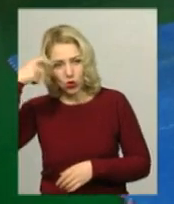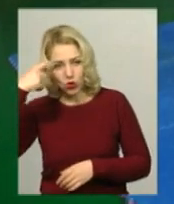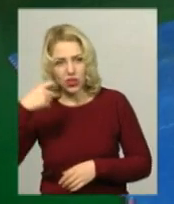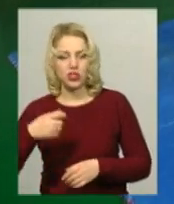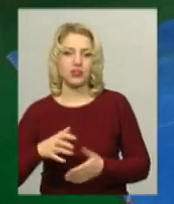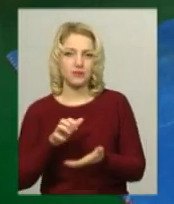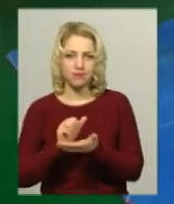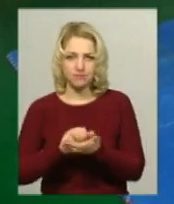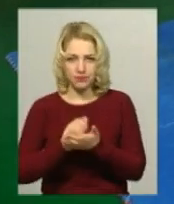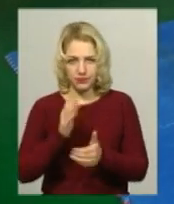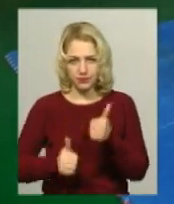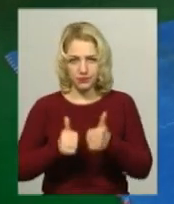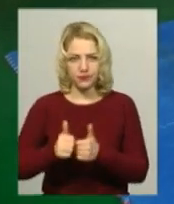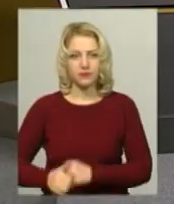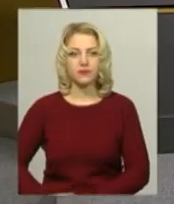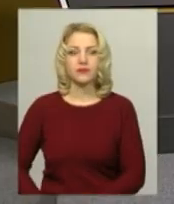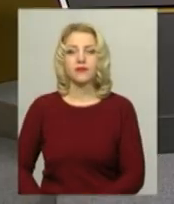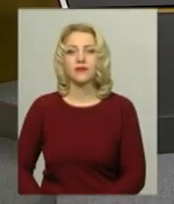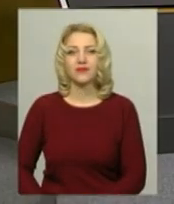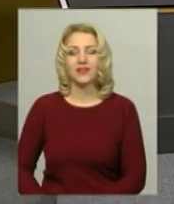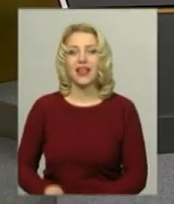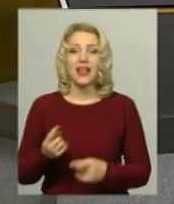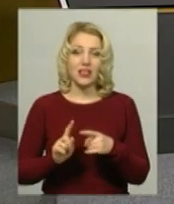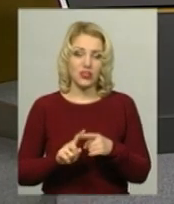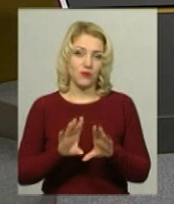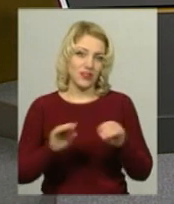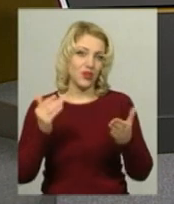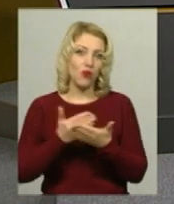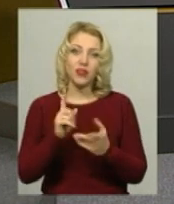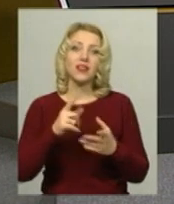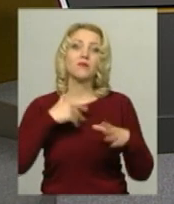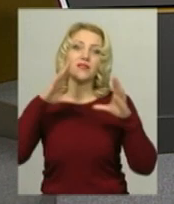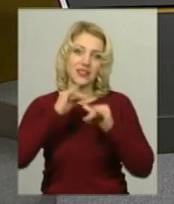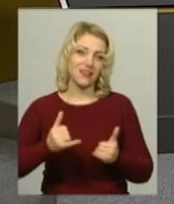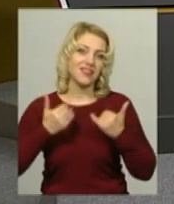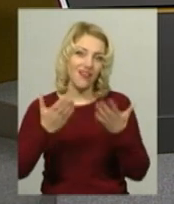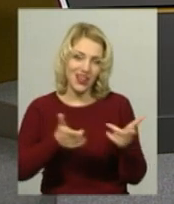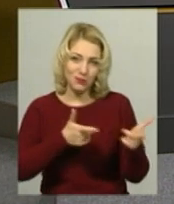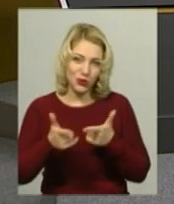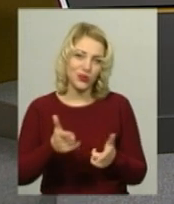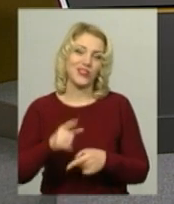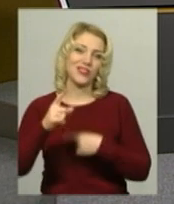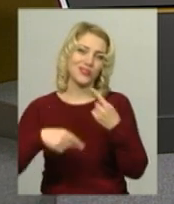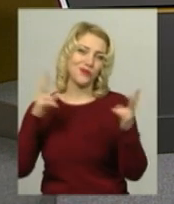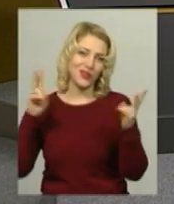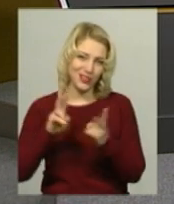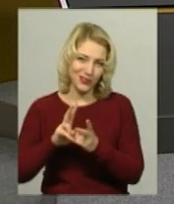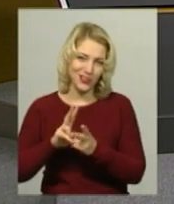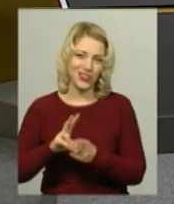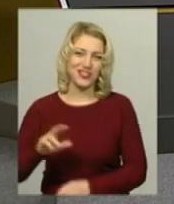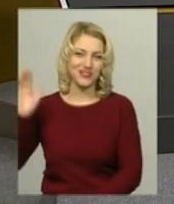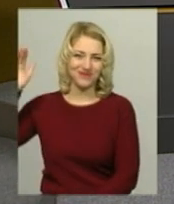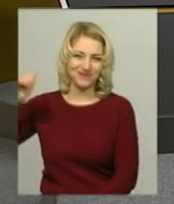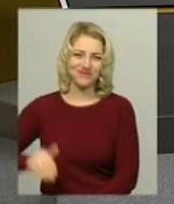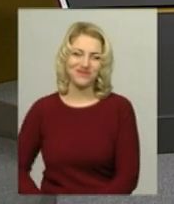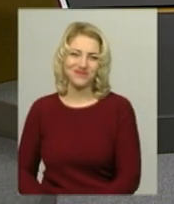Горішевський. Новини Поділяцентр. Наразі це усі новини, які ми встигли для вас підготувати. Побачимось у підсумковому випуску о